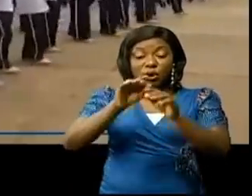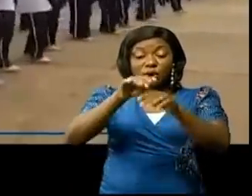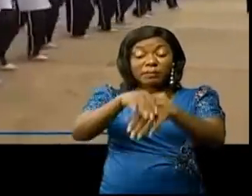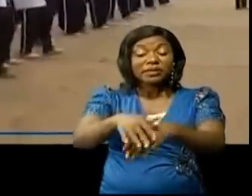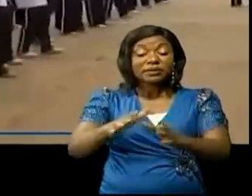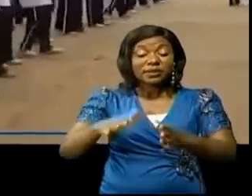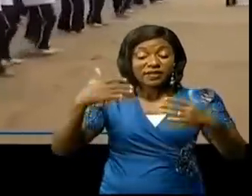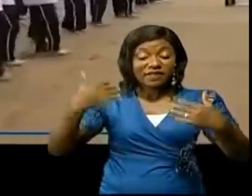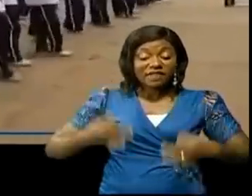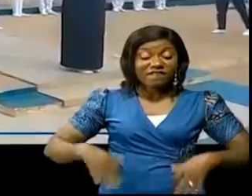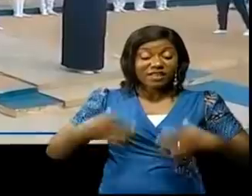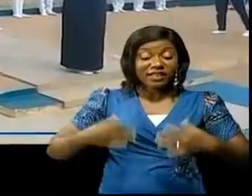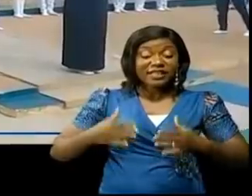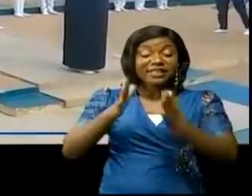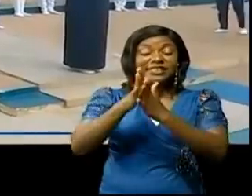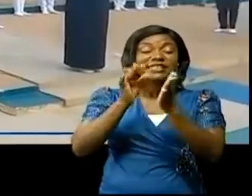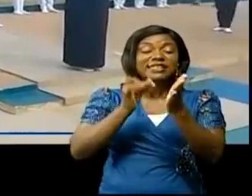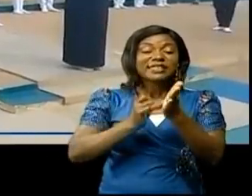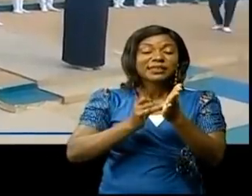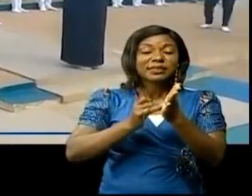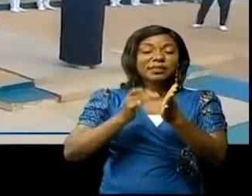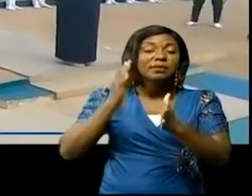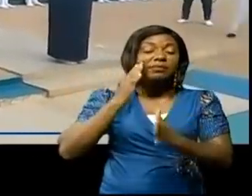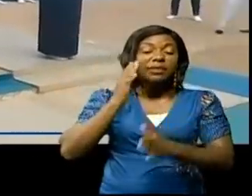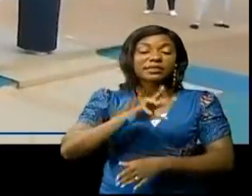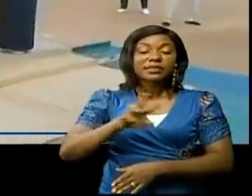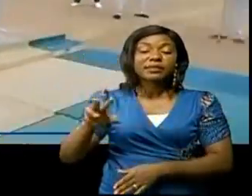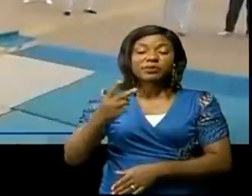de son éminence